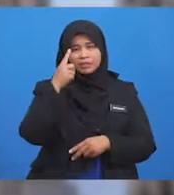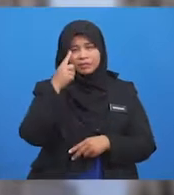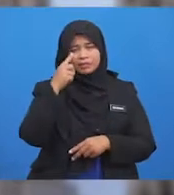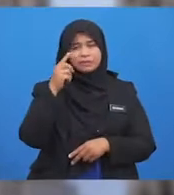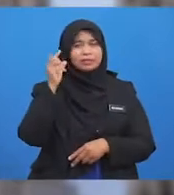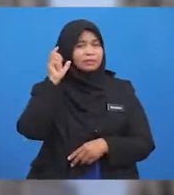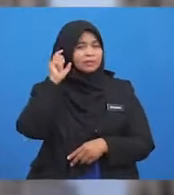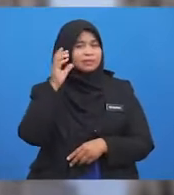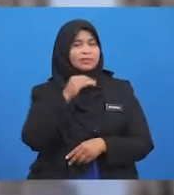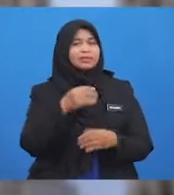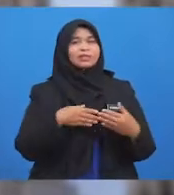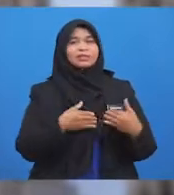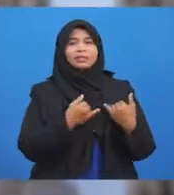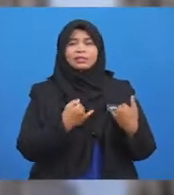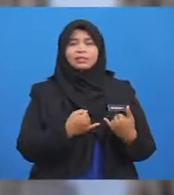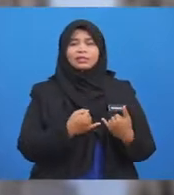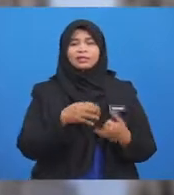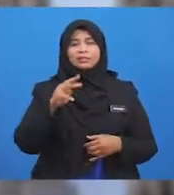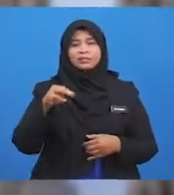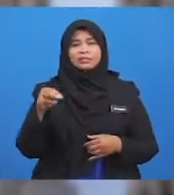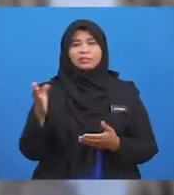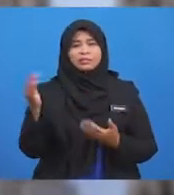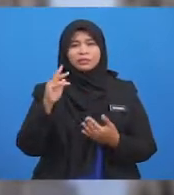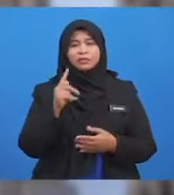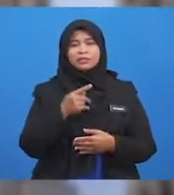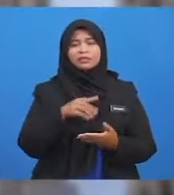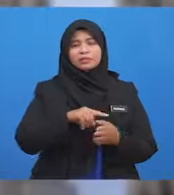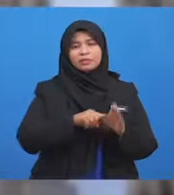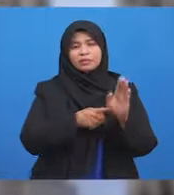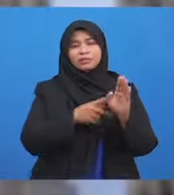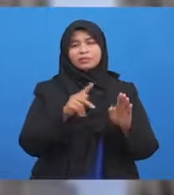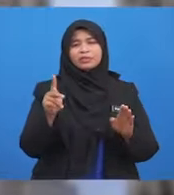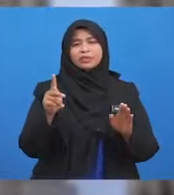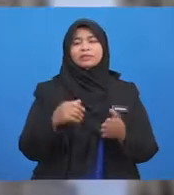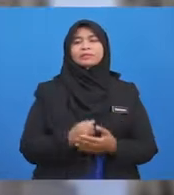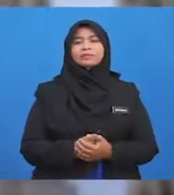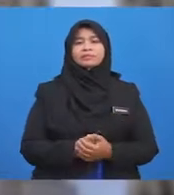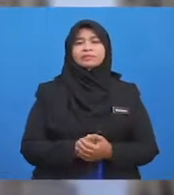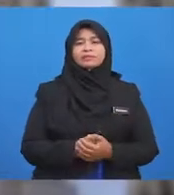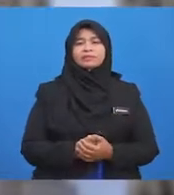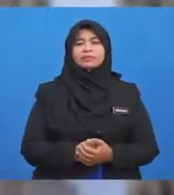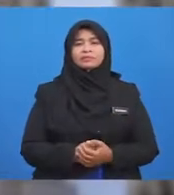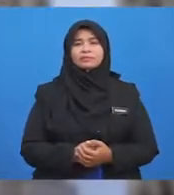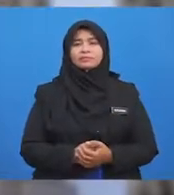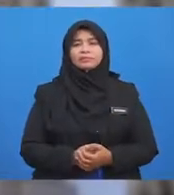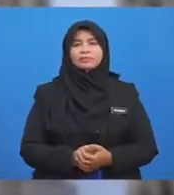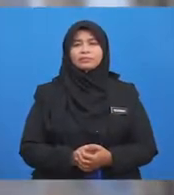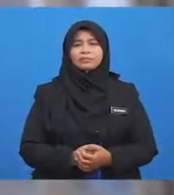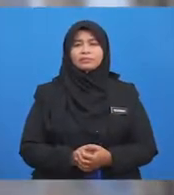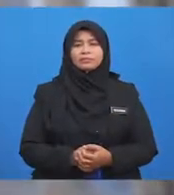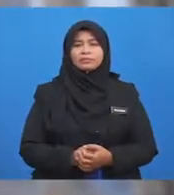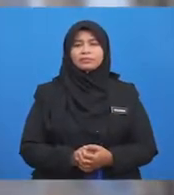dan hati murid-muridnya. Jom kita mulakan. Allahumma fahkinna fitin wa'alimna ta'wil